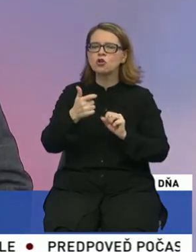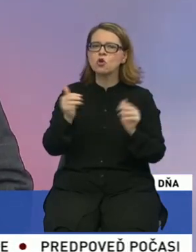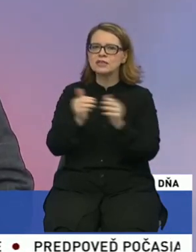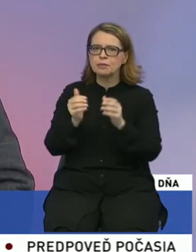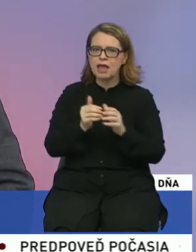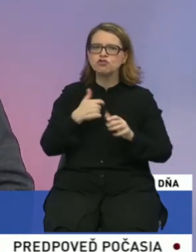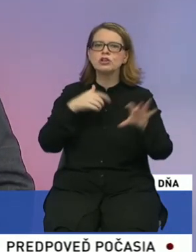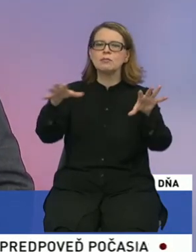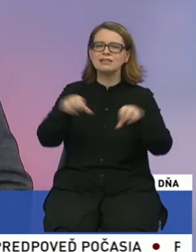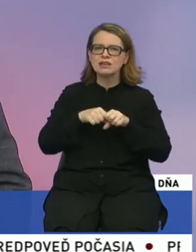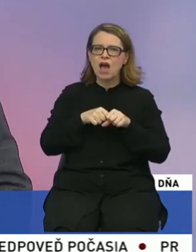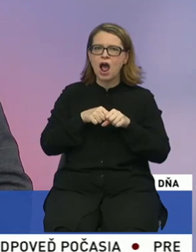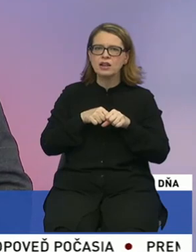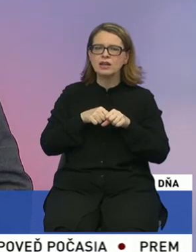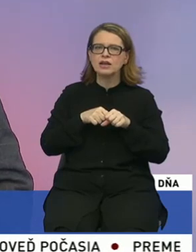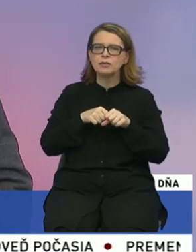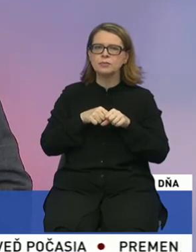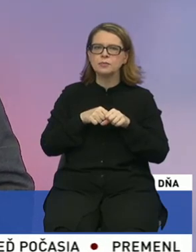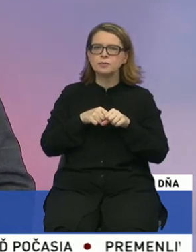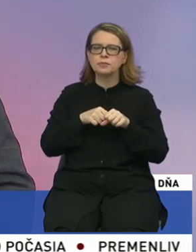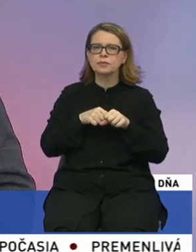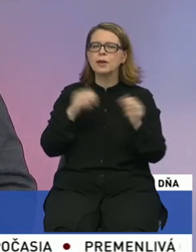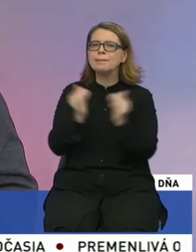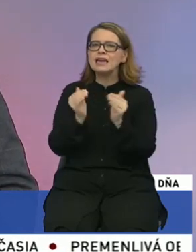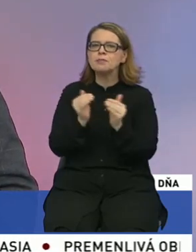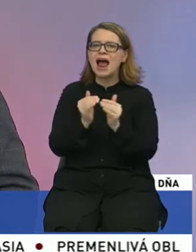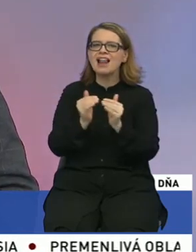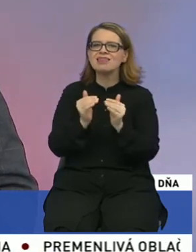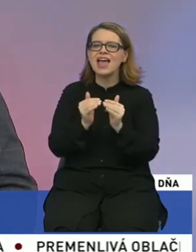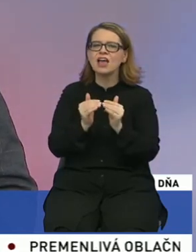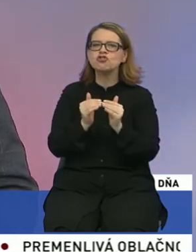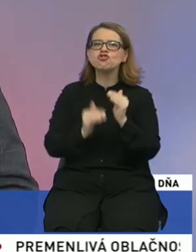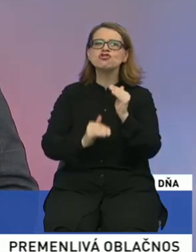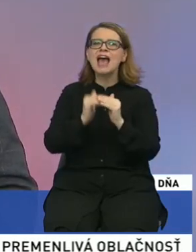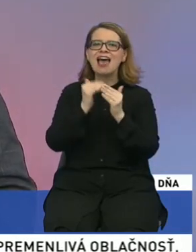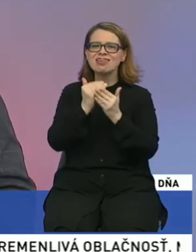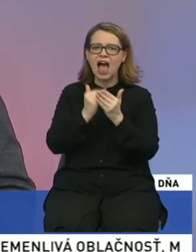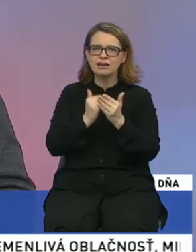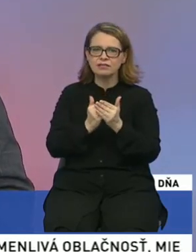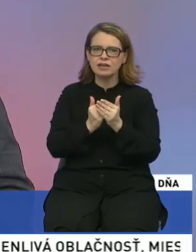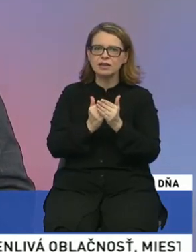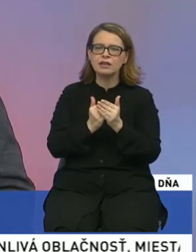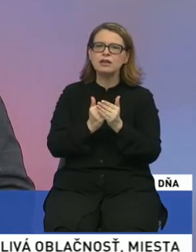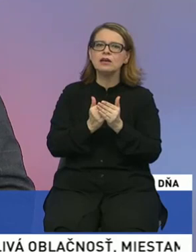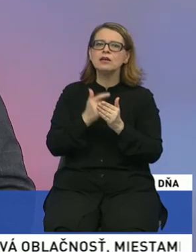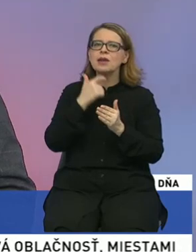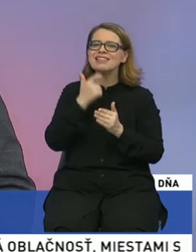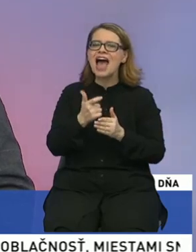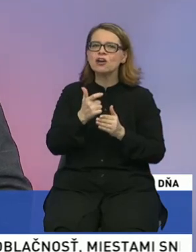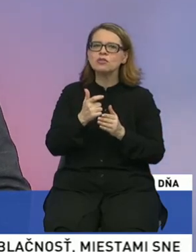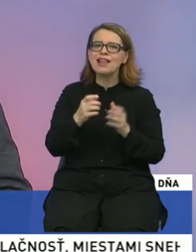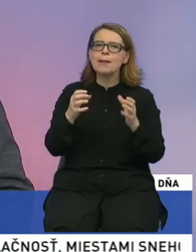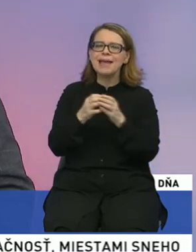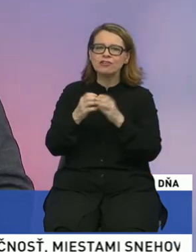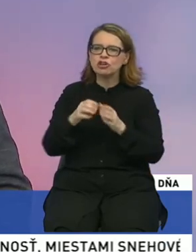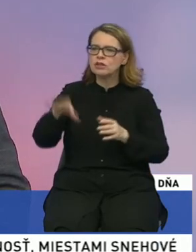schválili záväzné minimálne štandardy pre národné menšiny v celej Európskej únii